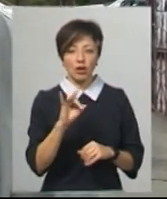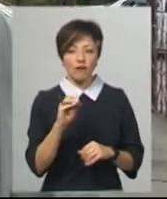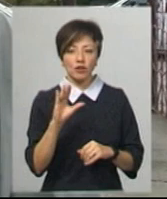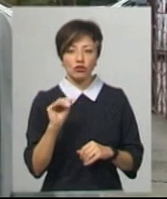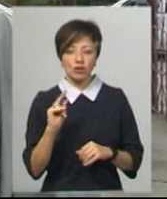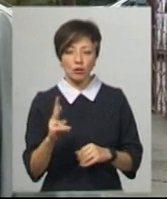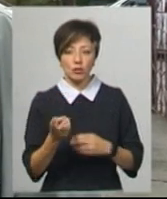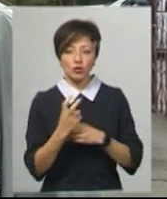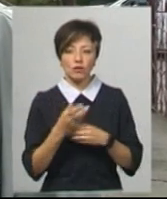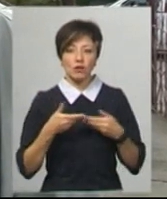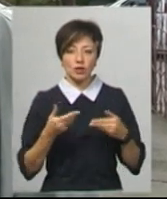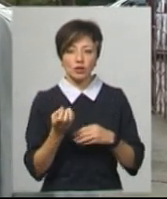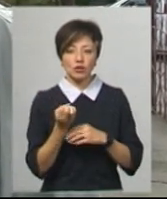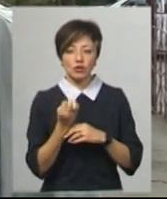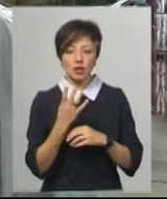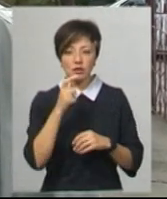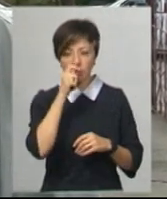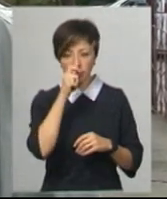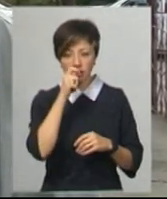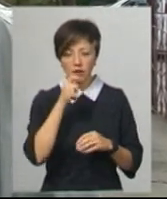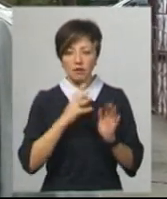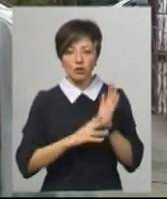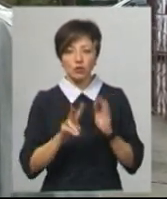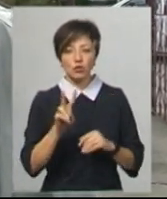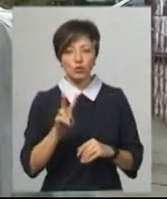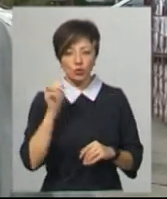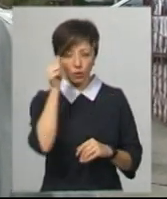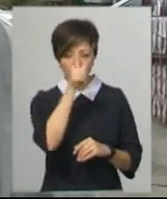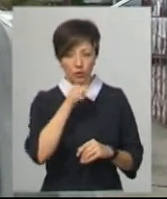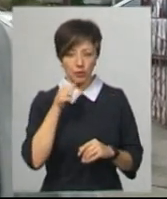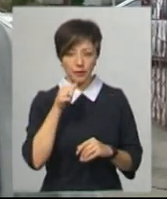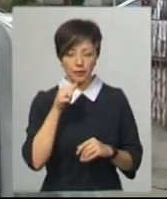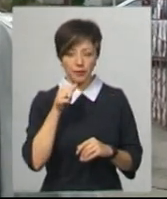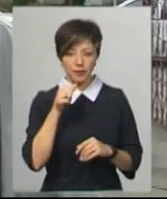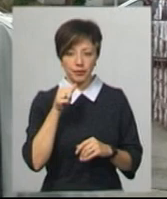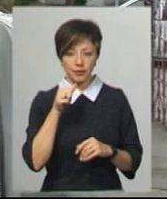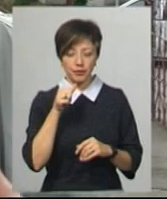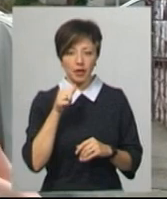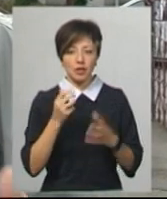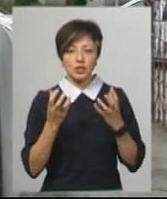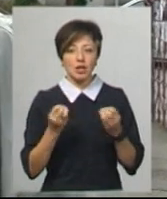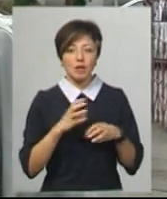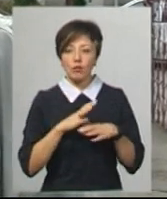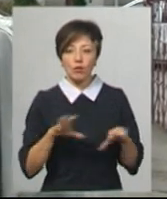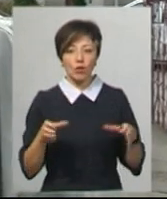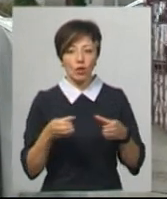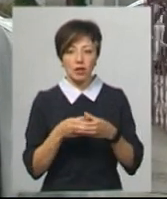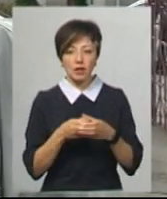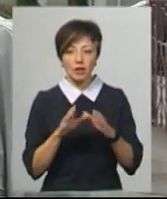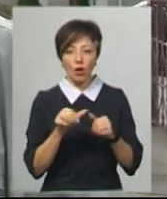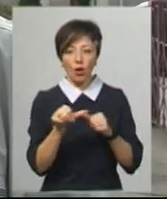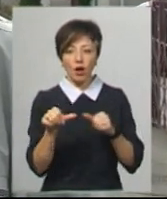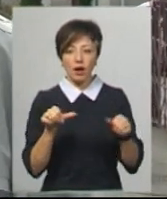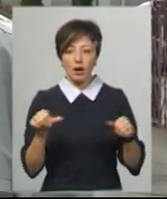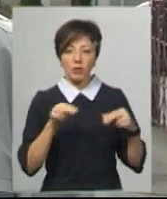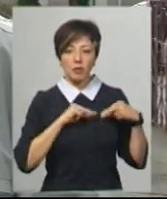14 квітня 92-го року. Тобто, ще не було колективу, тільки окремі